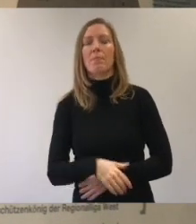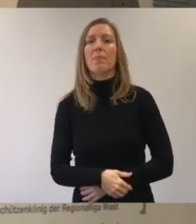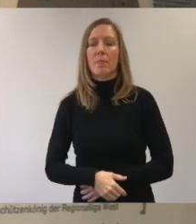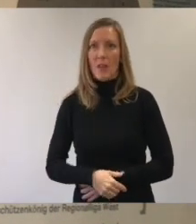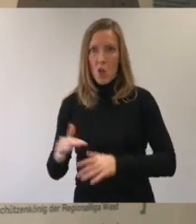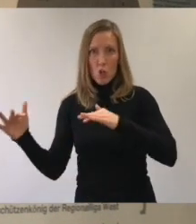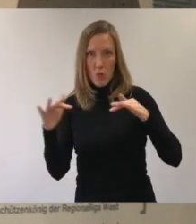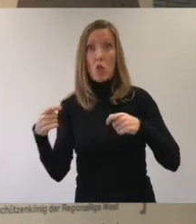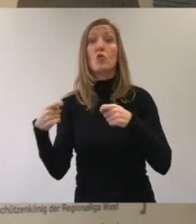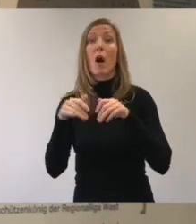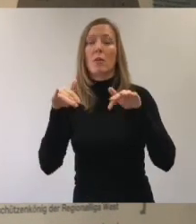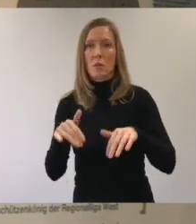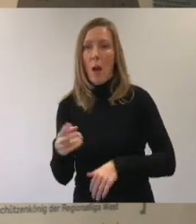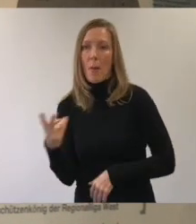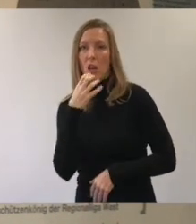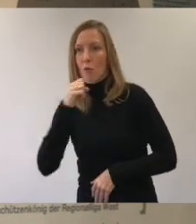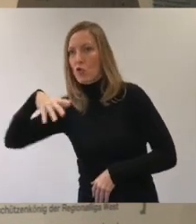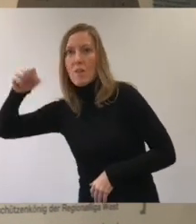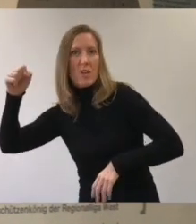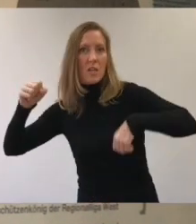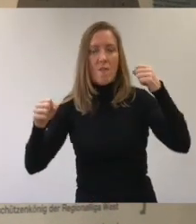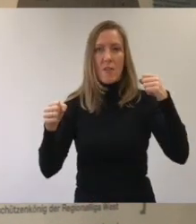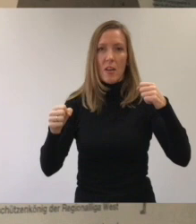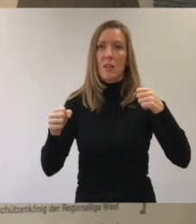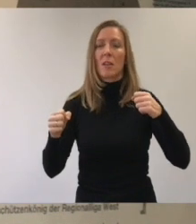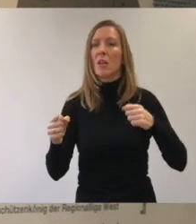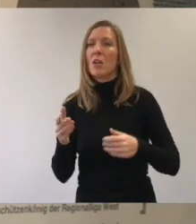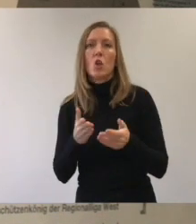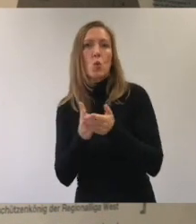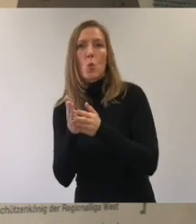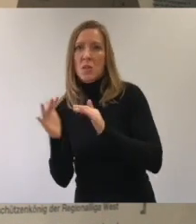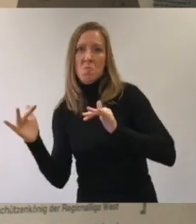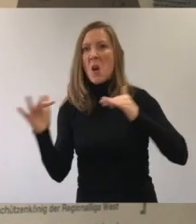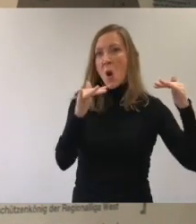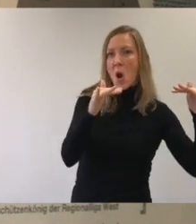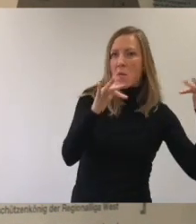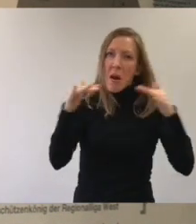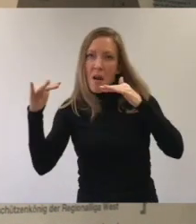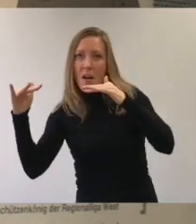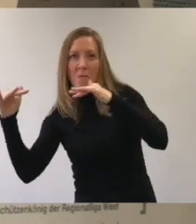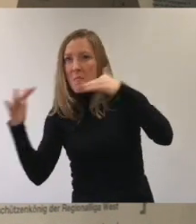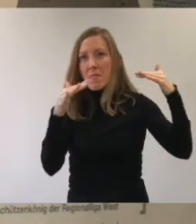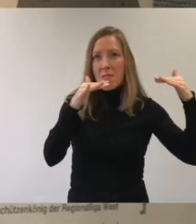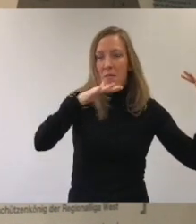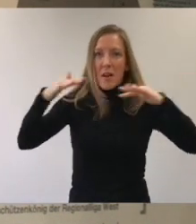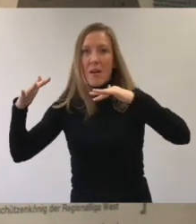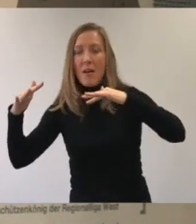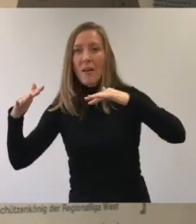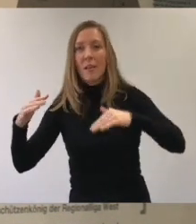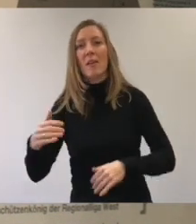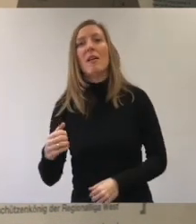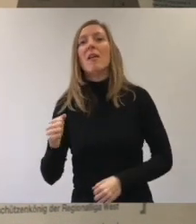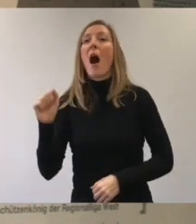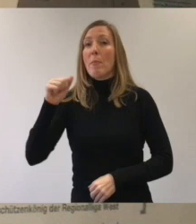Spiel ist spannend. Beide Mannschaften wollen gewinnen. Es geht die ganze Zeit hin und her. Arminia